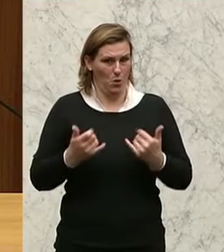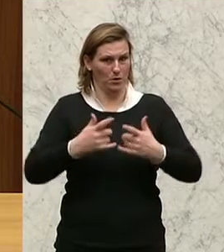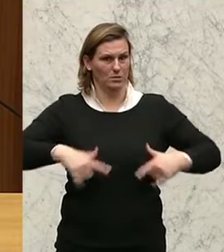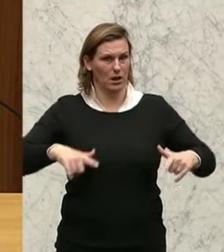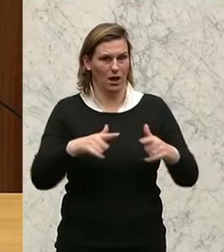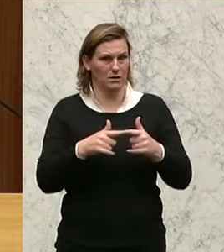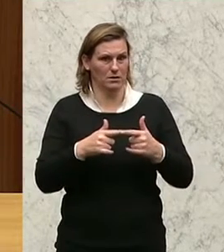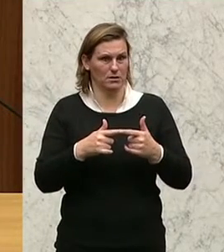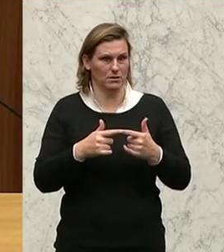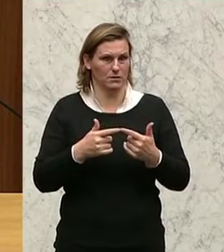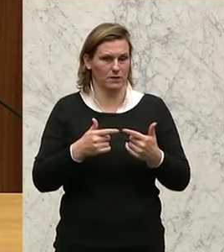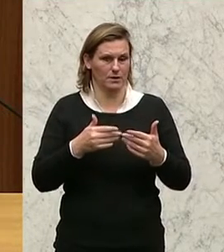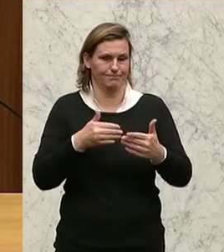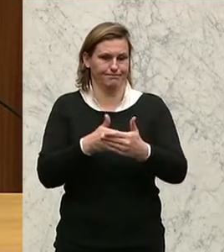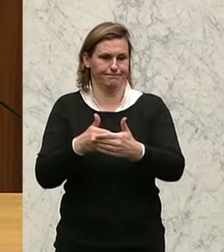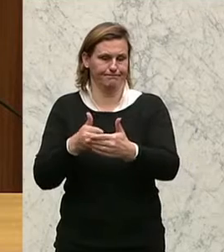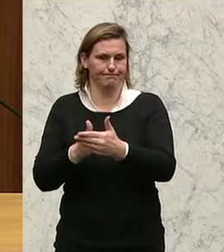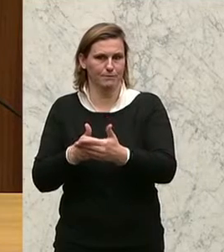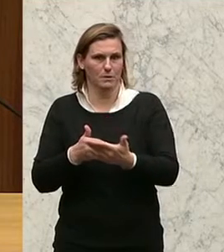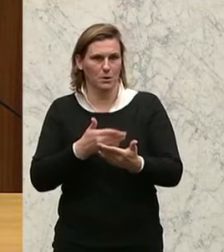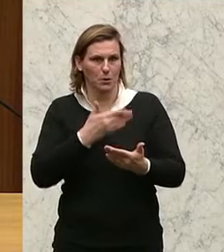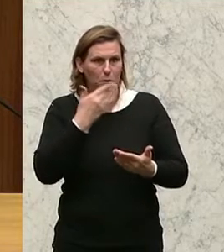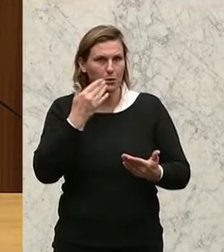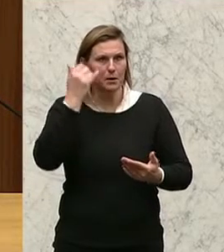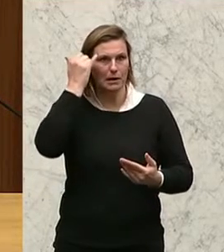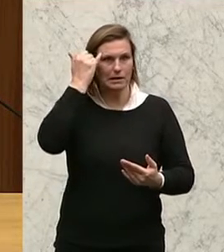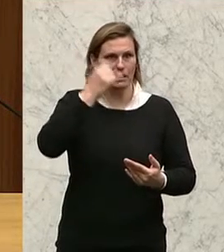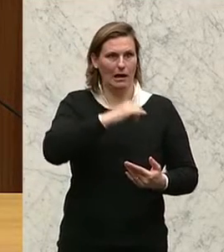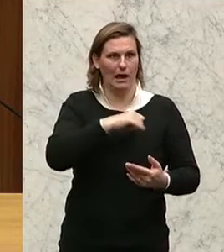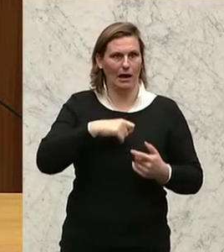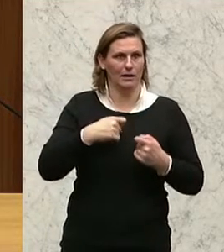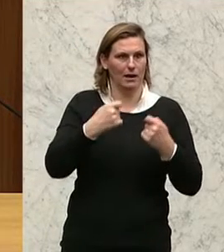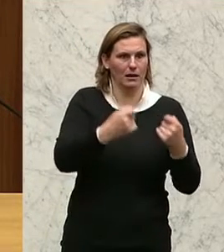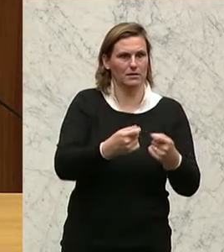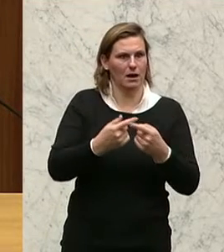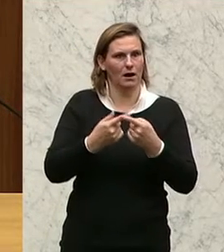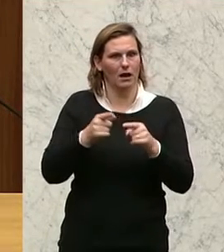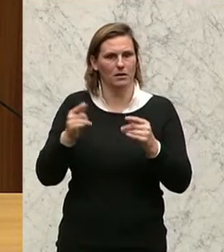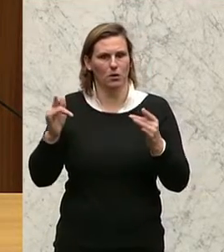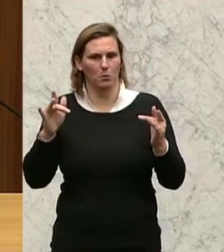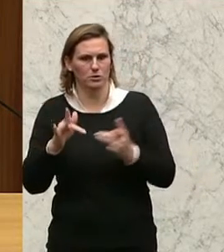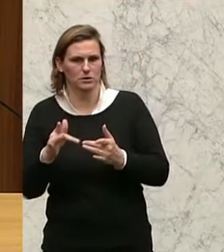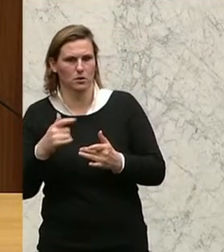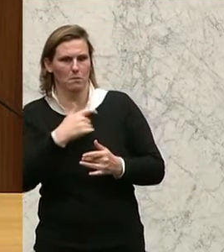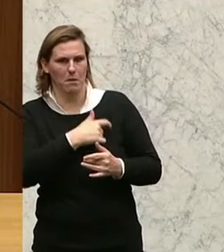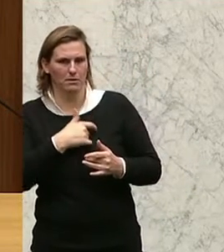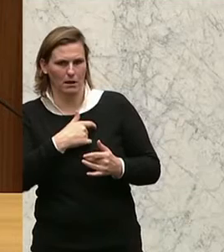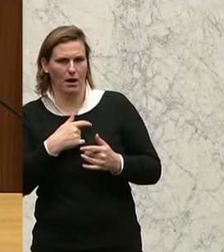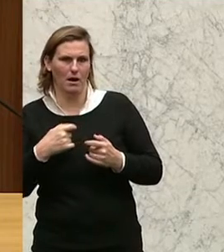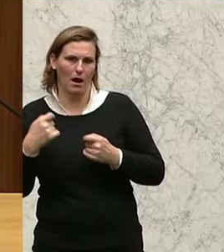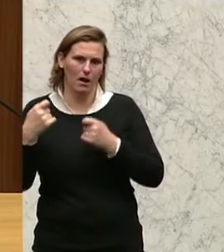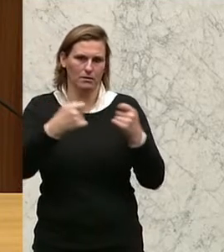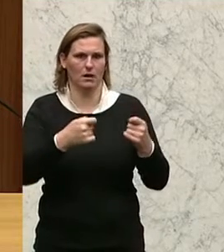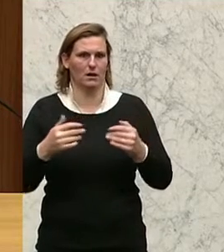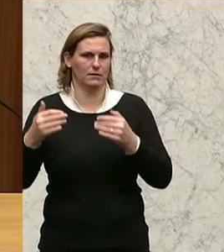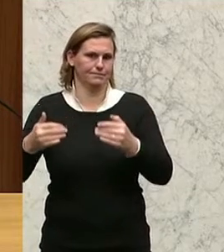Land nichts mehr weitergeht, weil man eigene Anträge nicht hat und die von der Opposition immer wieder vertagt. Die Pensionisten sollen sich heute freuen.